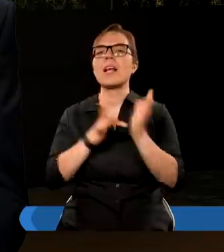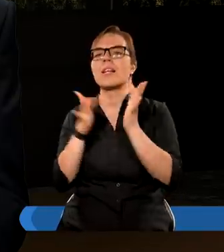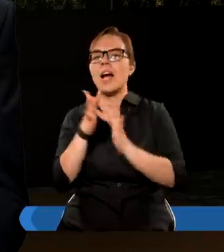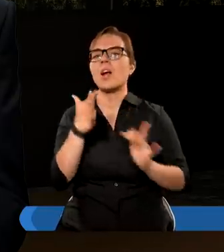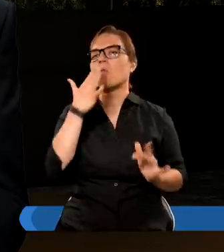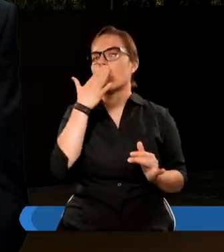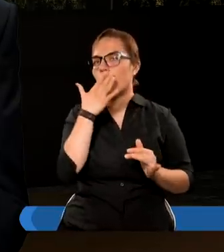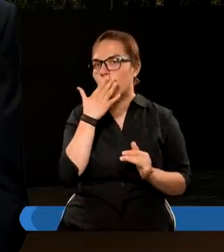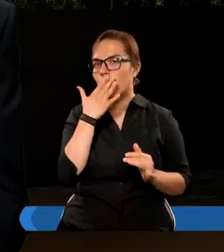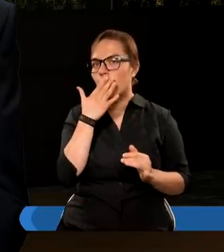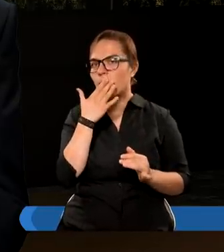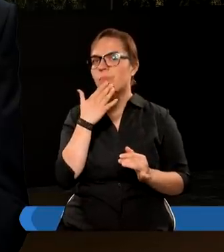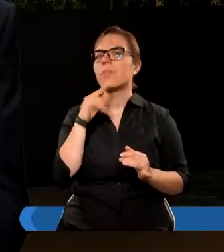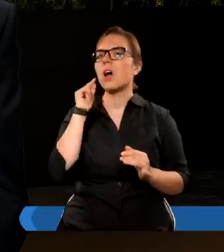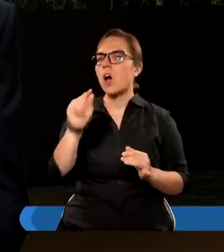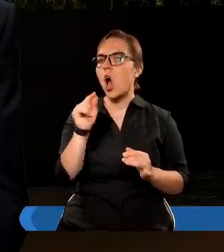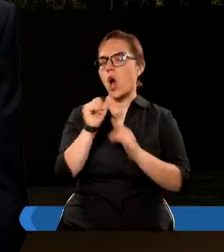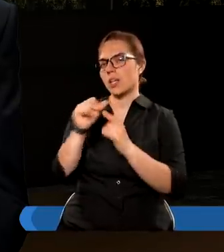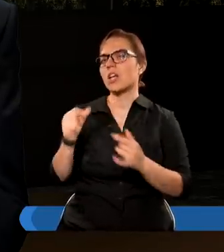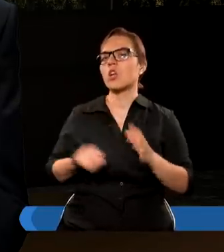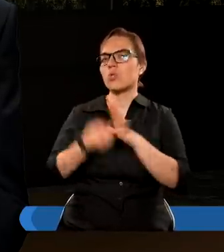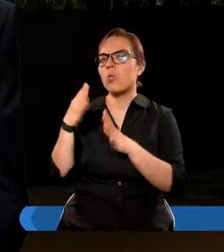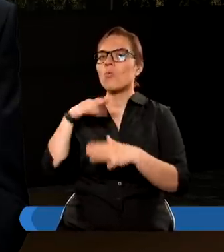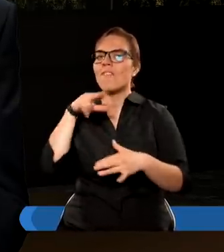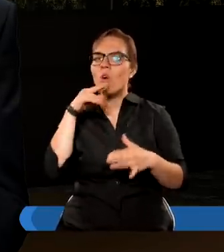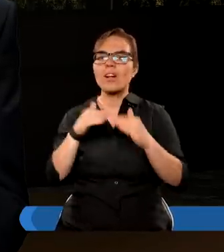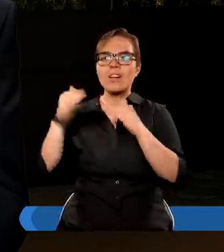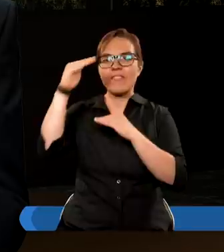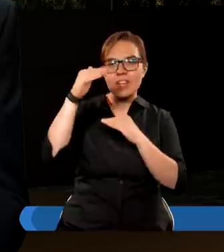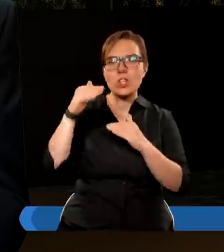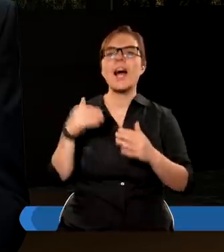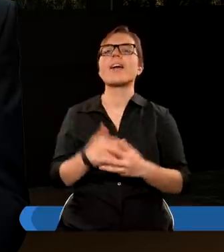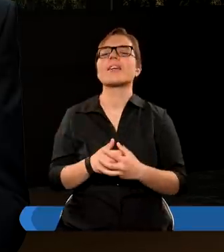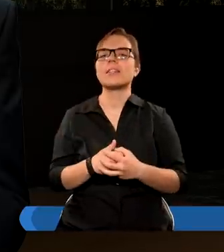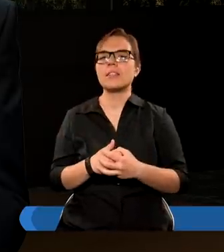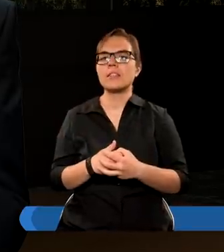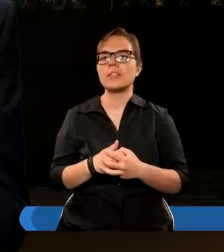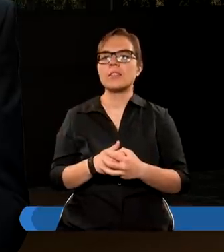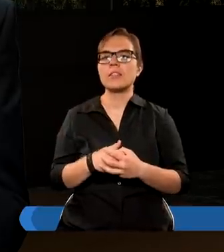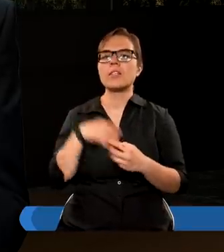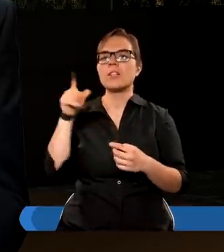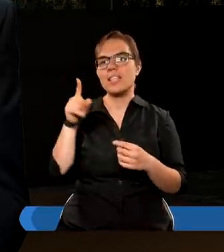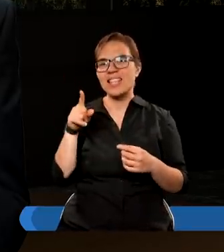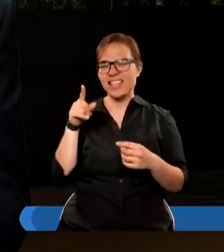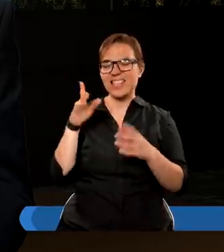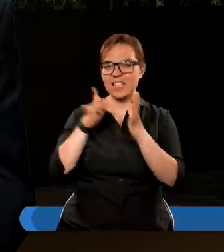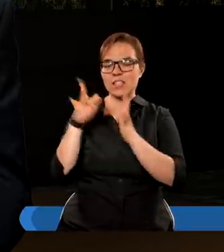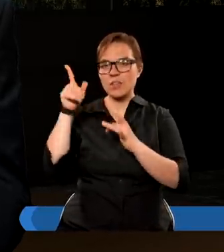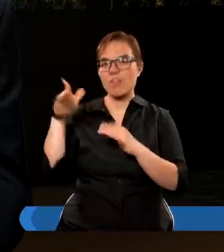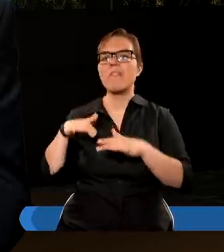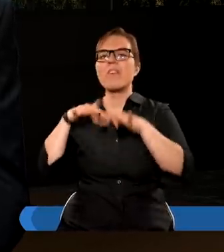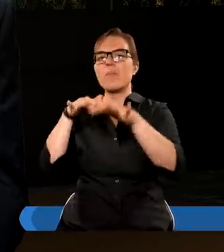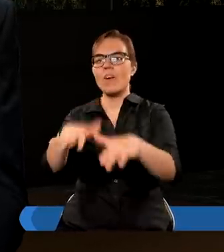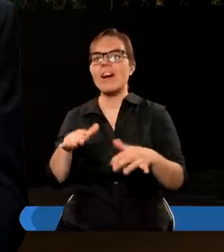mówi, że On jest źródłem wody żywej, z Niego wypływającej. Jeżeli